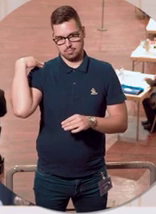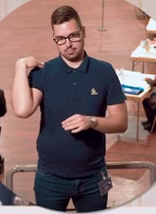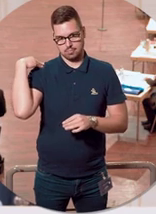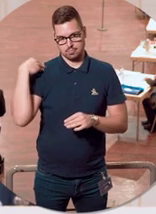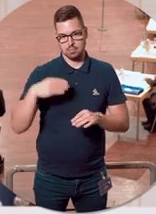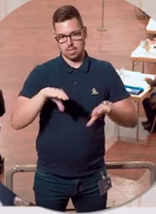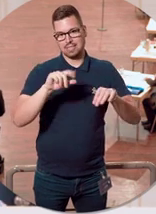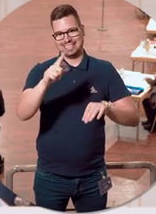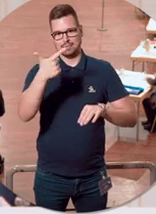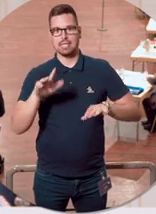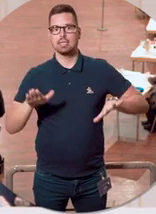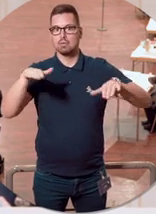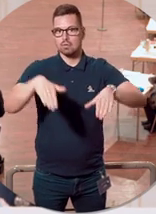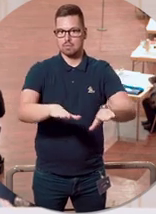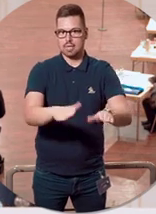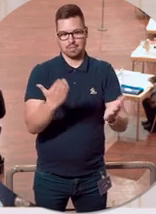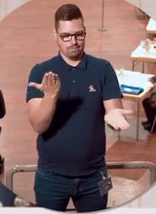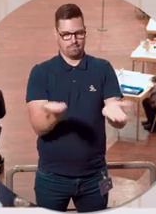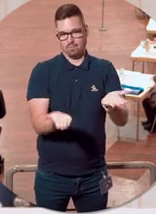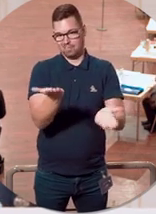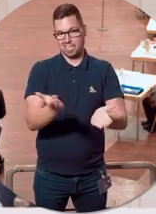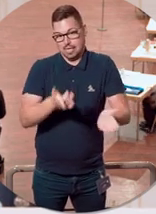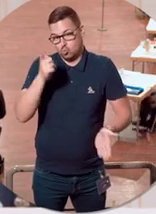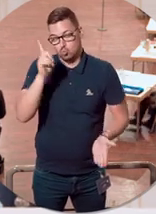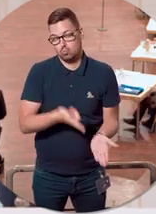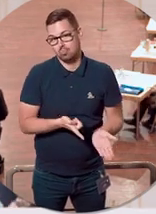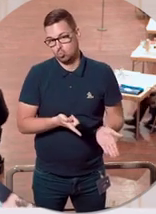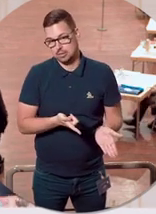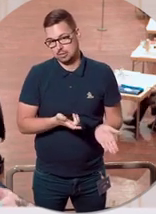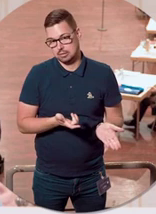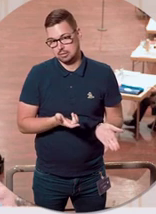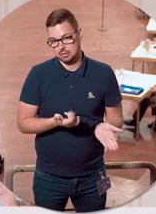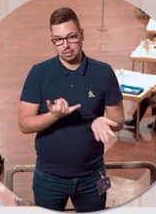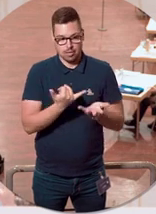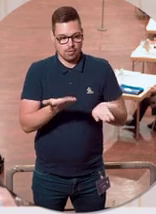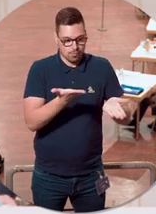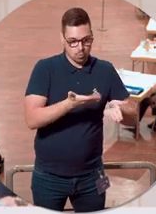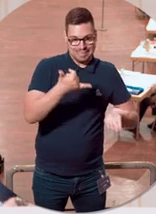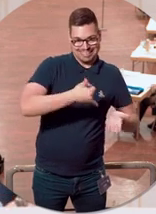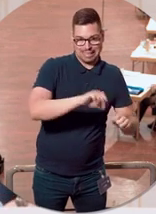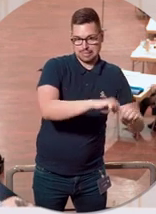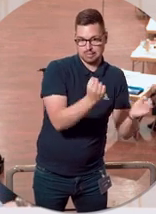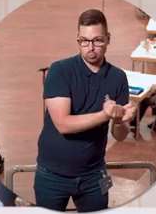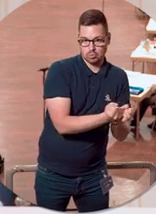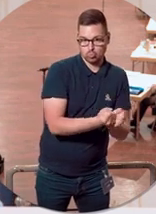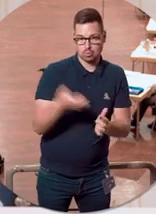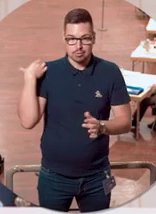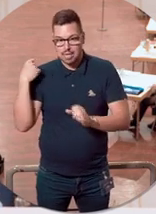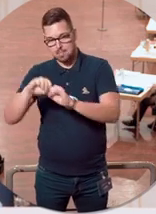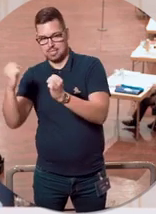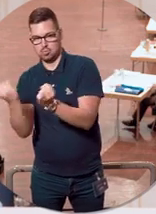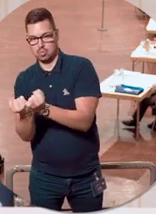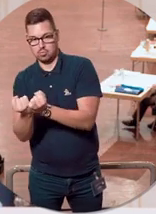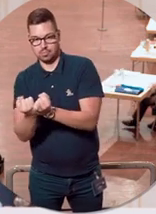Anfang der zweiten Welle. Diesen Vergleich muss man ja auch immer wieder ziehen. Wo befinden wir uns und die Inzidenz,